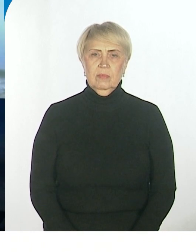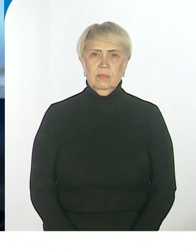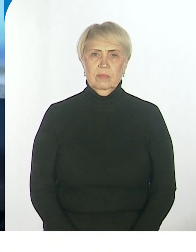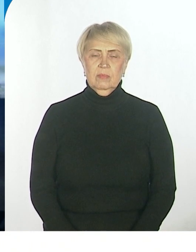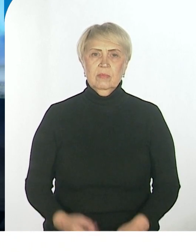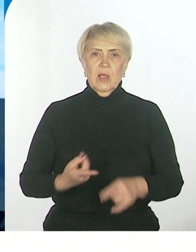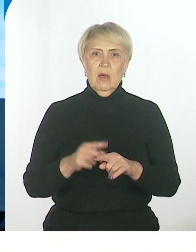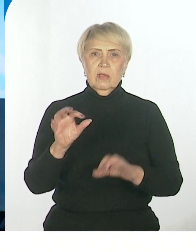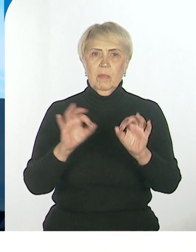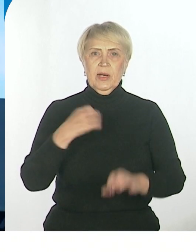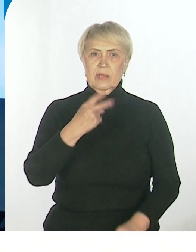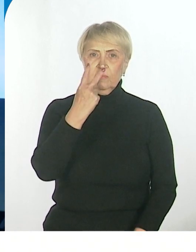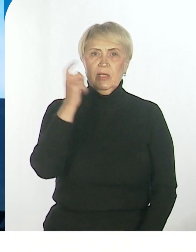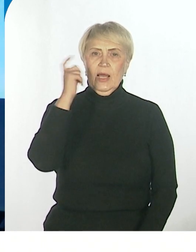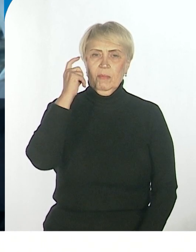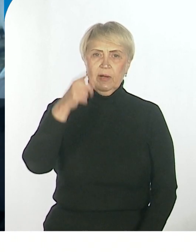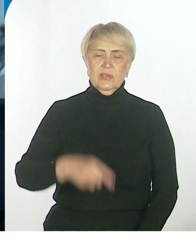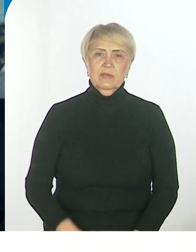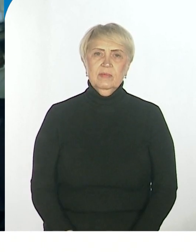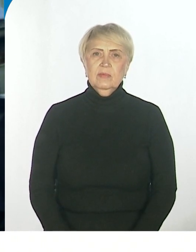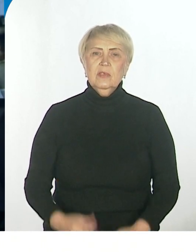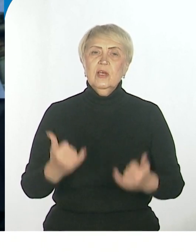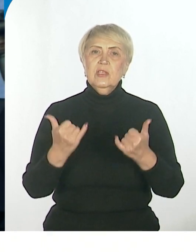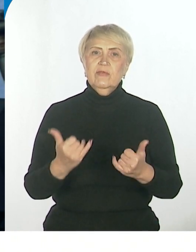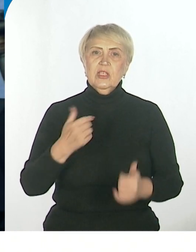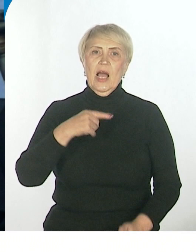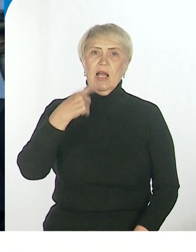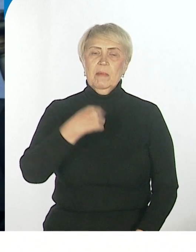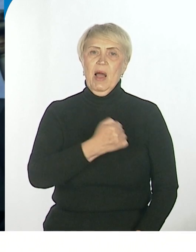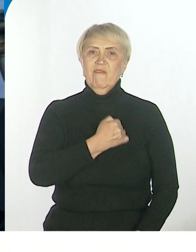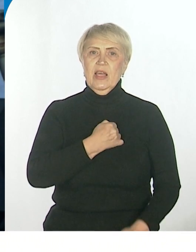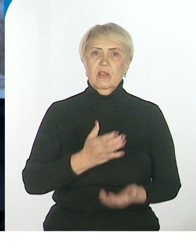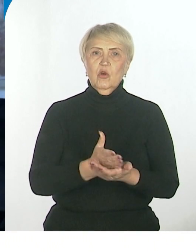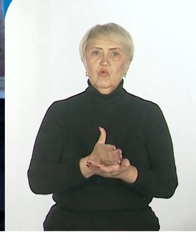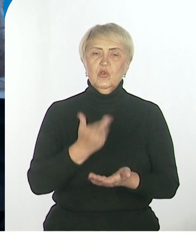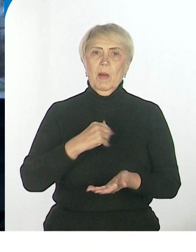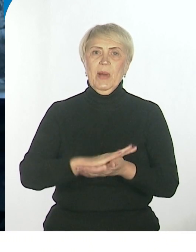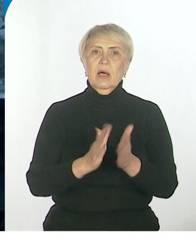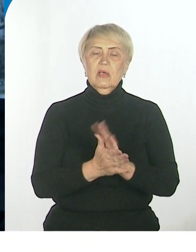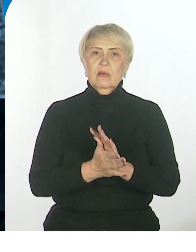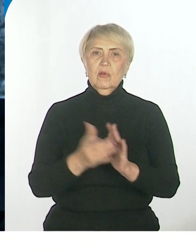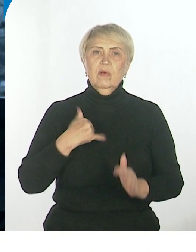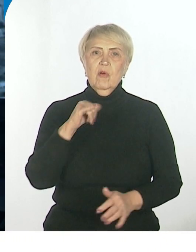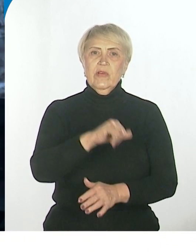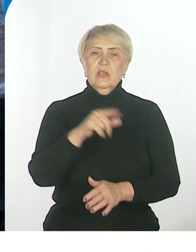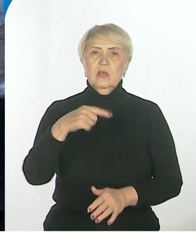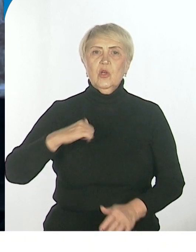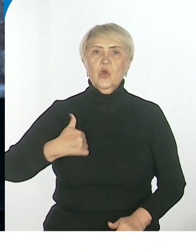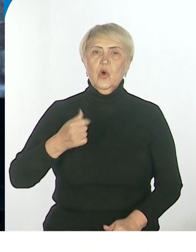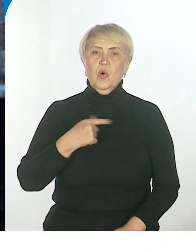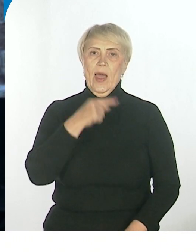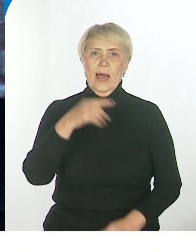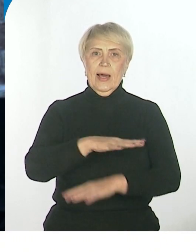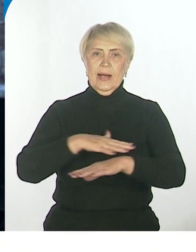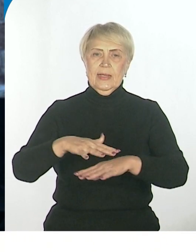Это проект Смотри Хабаровск в студии Виктория Зыкова. Сегодня говорим о военной службе по контракту. нас в гостях герой России и военный комиссар